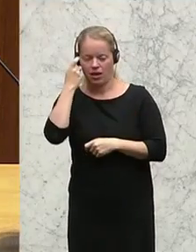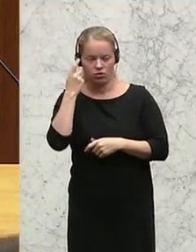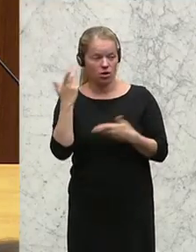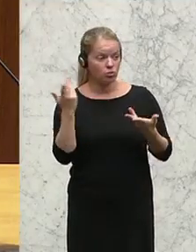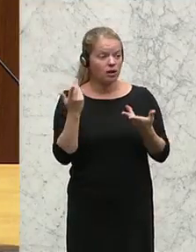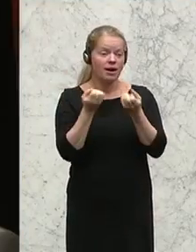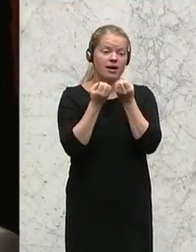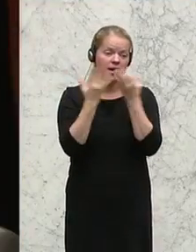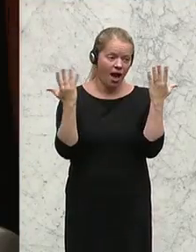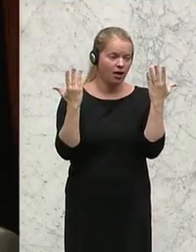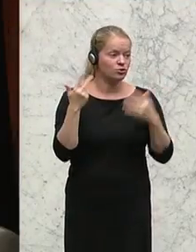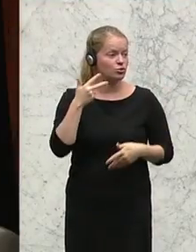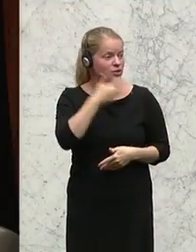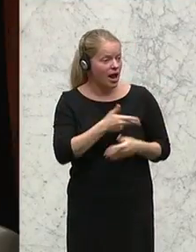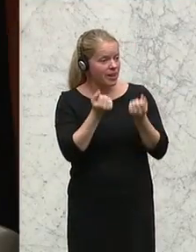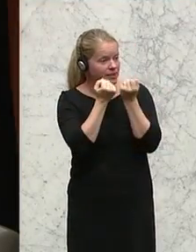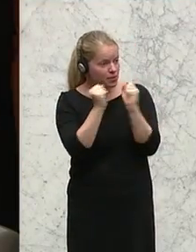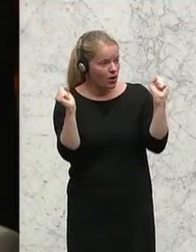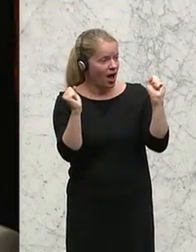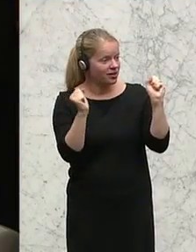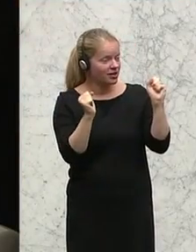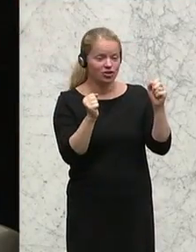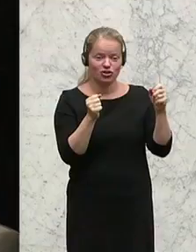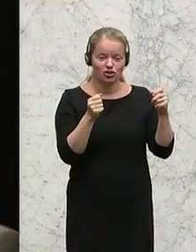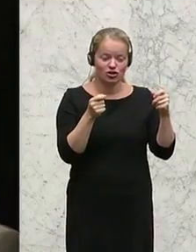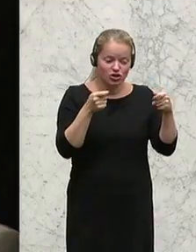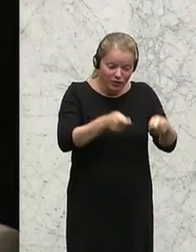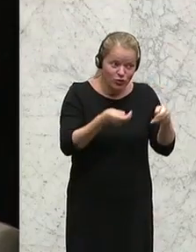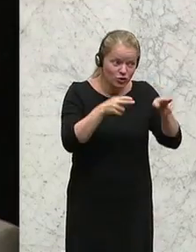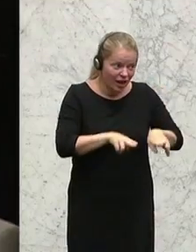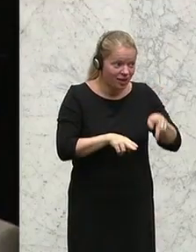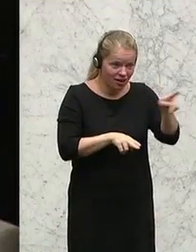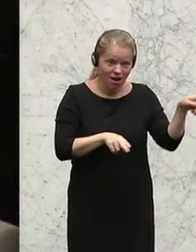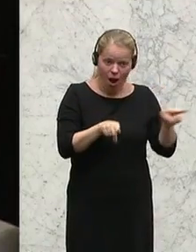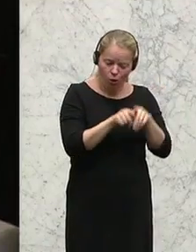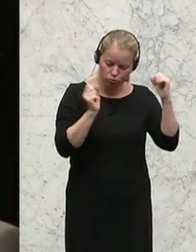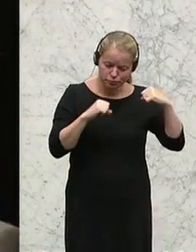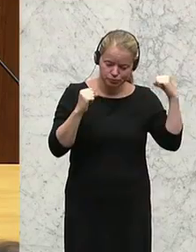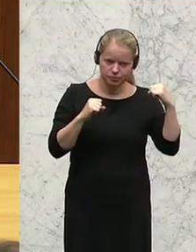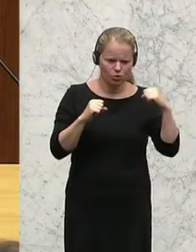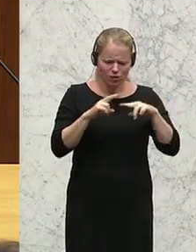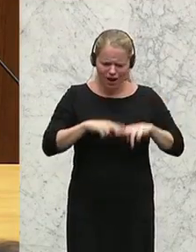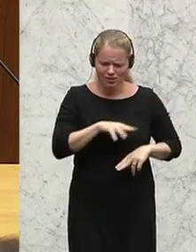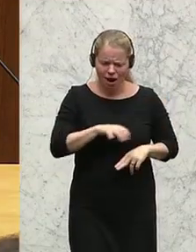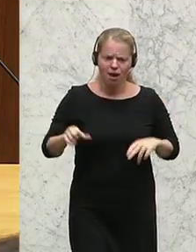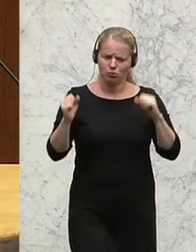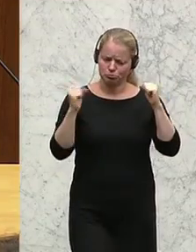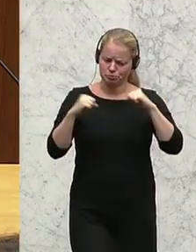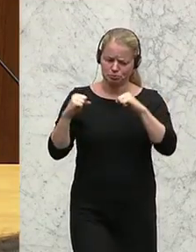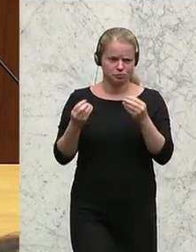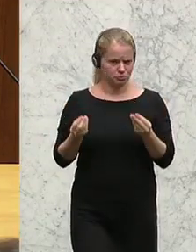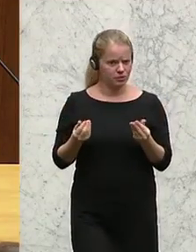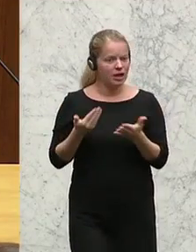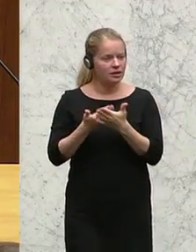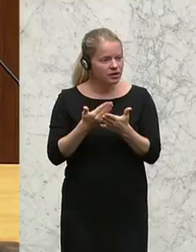natürlich die sozialdemokratisch fühlenden Stiftungsräte und alle anderen. Und jetzt sage ich Ihnen, es ist eigentlich in